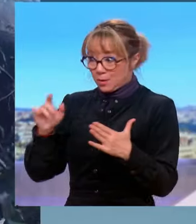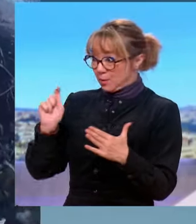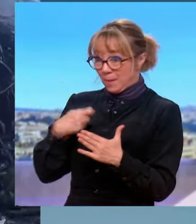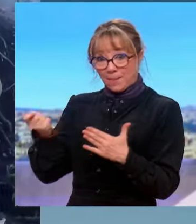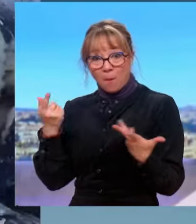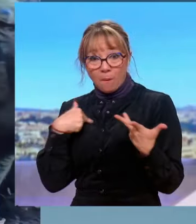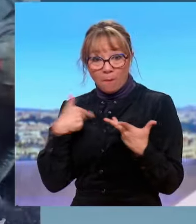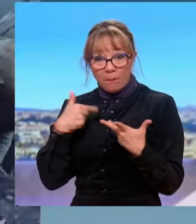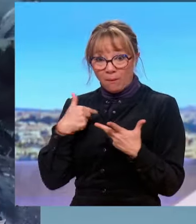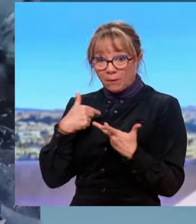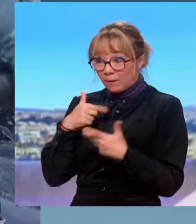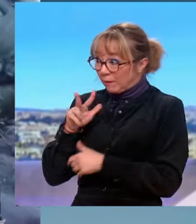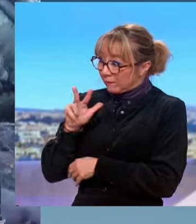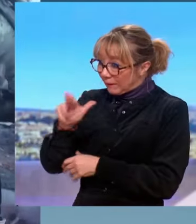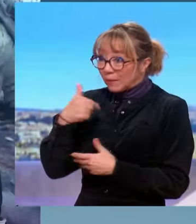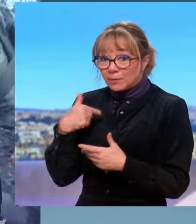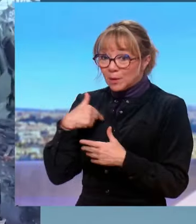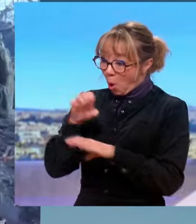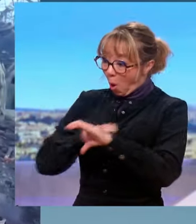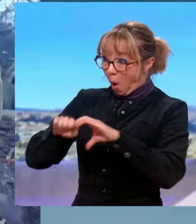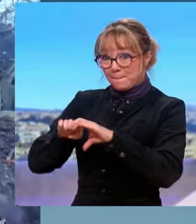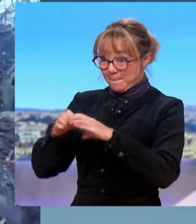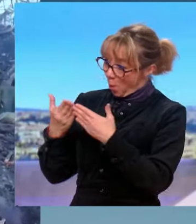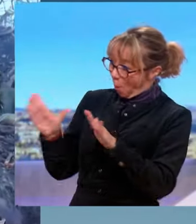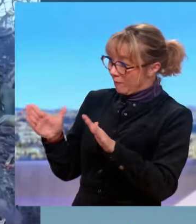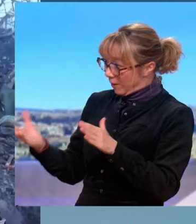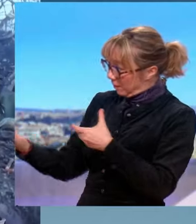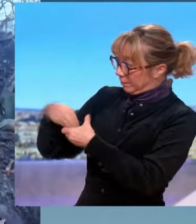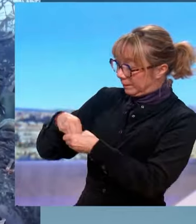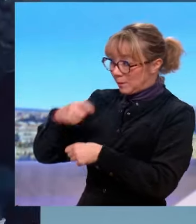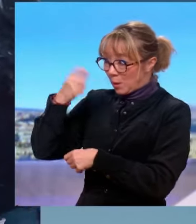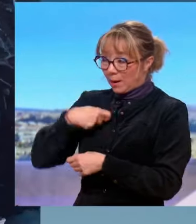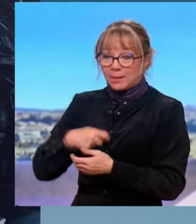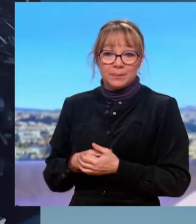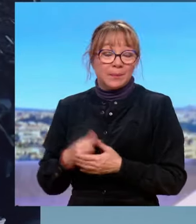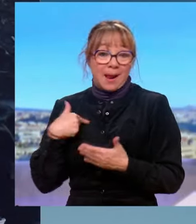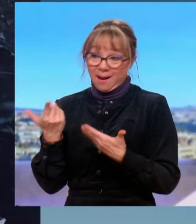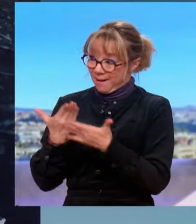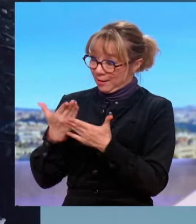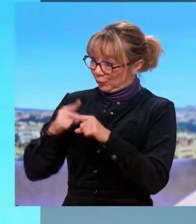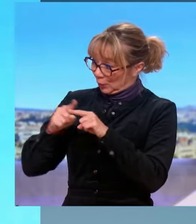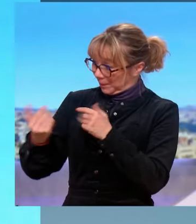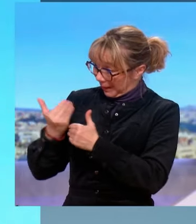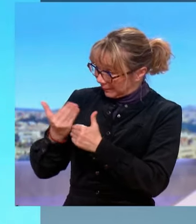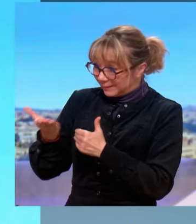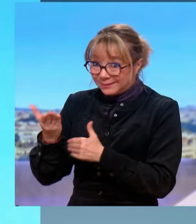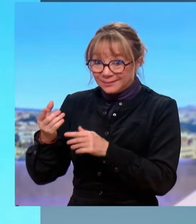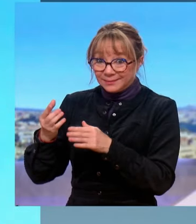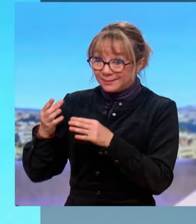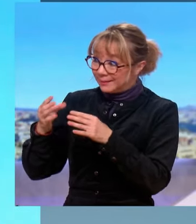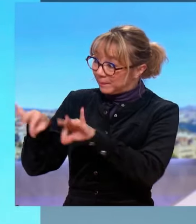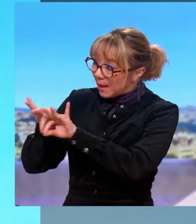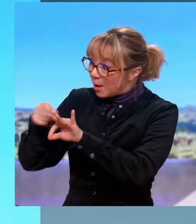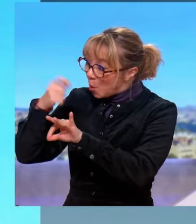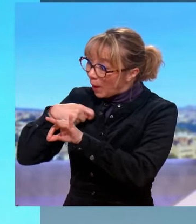formellement l'adhésion de l'Ukraine à l'Union européenne ? Ce qui se passe en Ukraine est un test, est un test pour les Européens. Les Américains regardent,